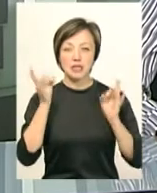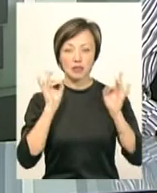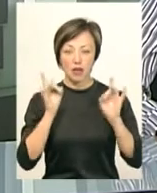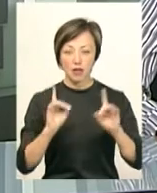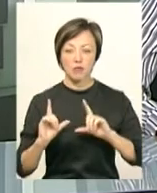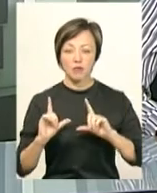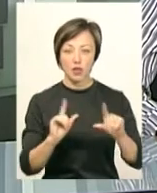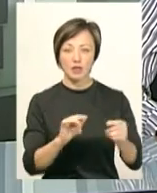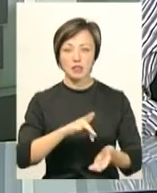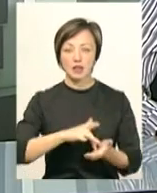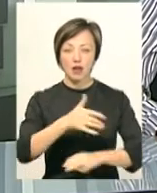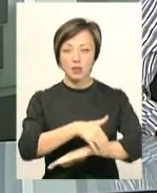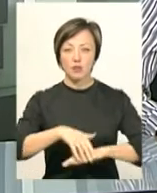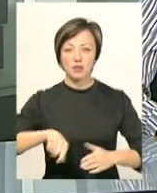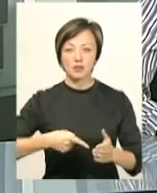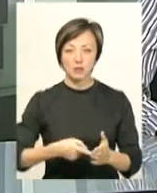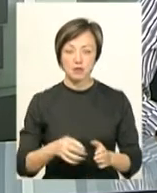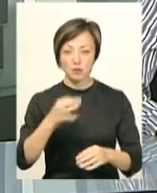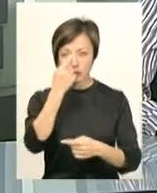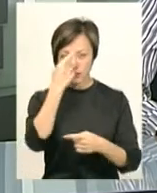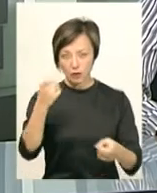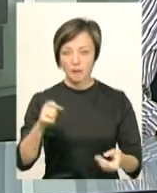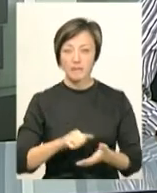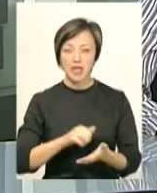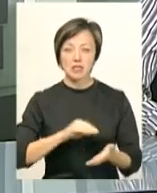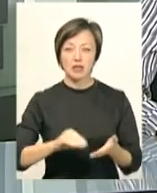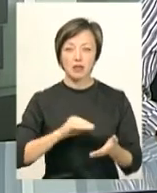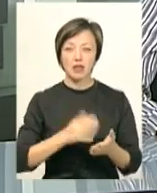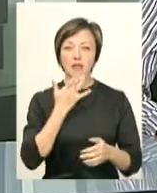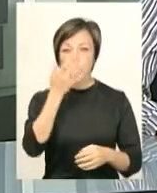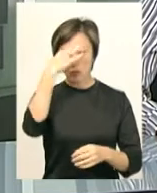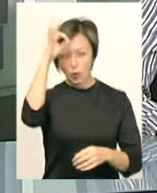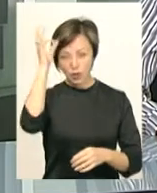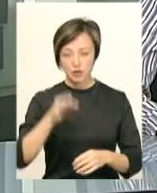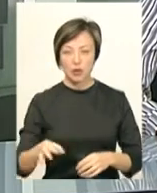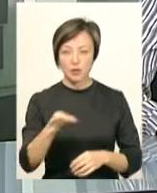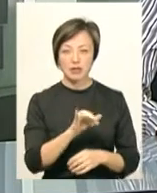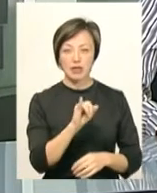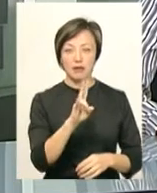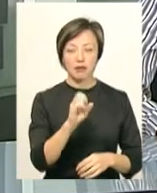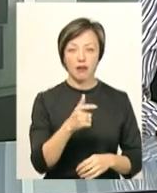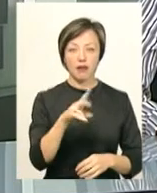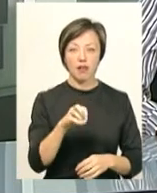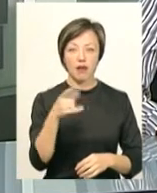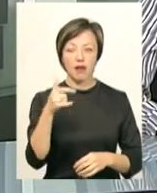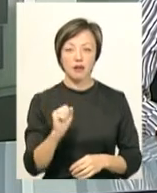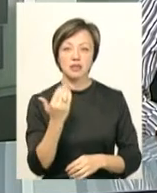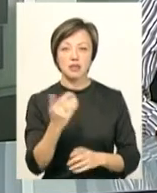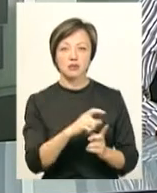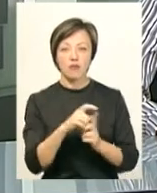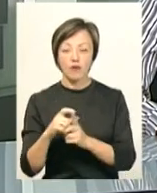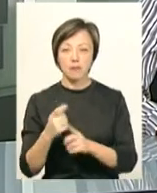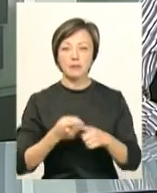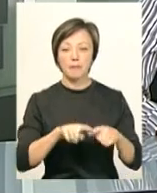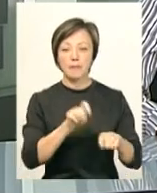проїхалася центральними вулицями міста. Про це повідомила прес-секретар Нацполіції області Інна Глега. За її словами, мета акції –